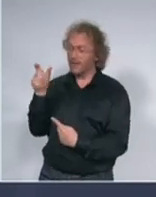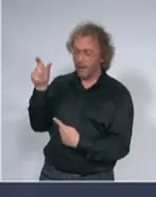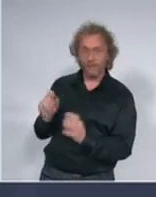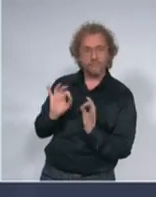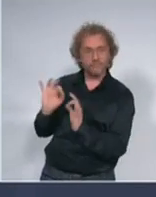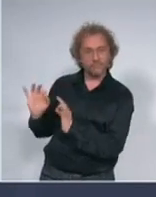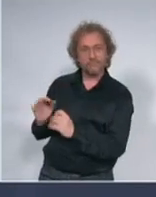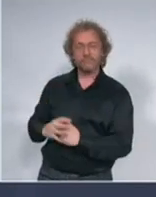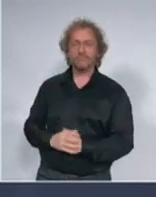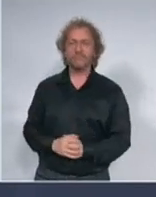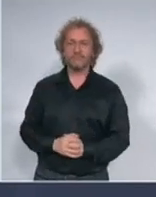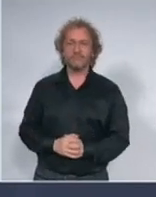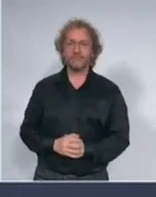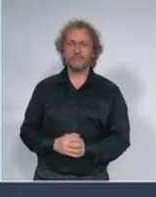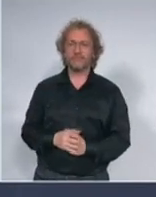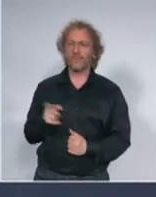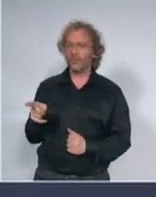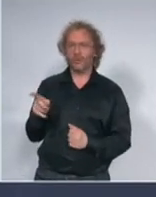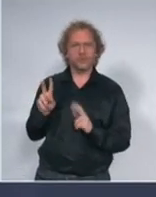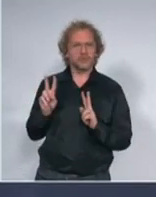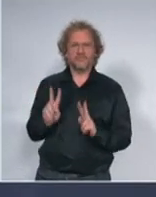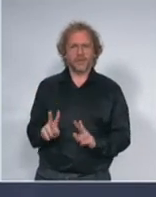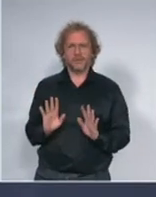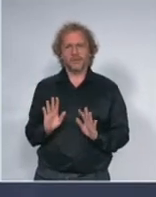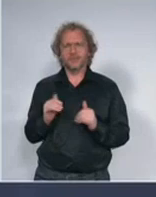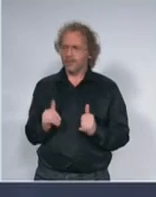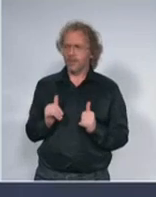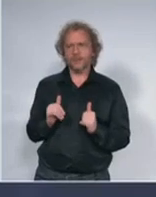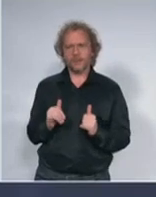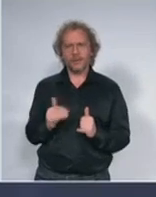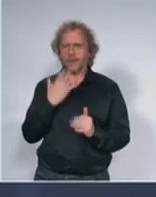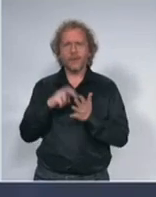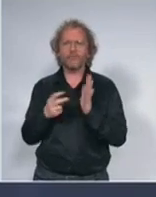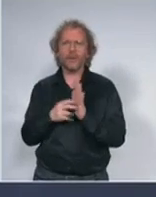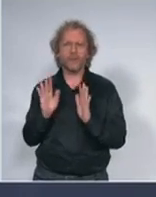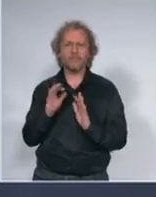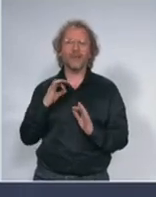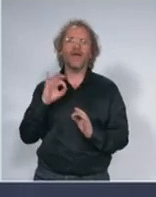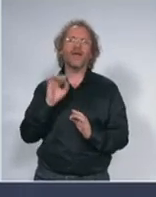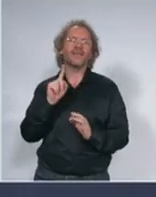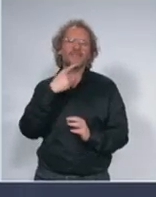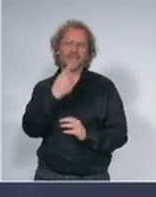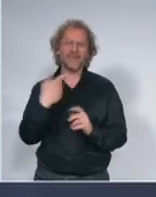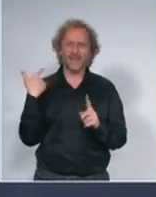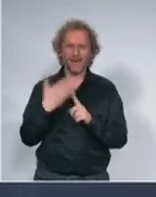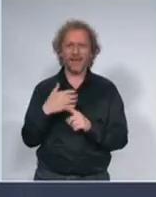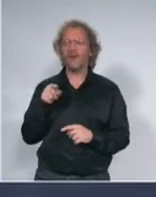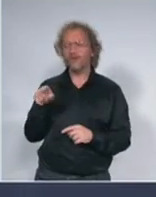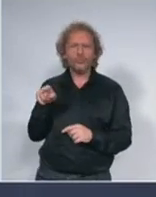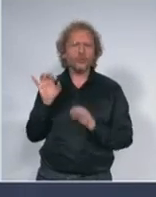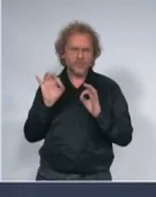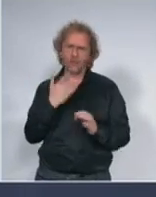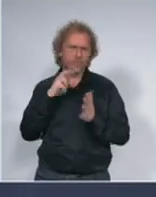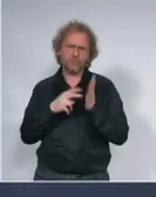tako da tu zaista za sada to nikad nisam ni pričala o tome zato što tu stvarno nemam problemi velika